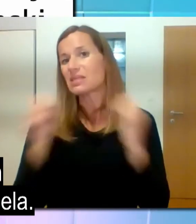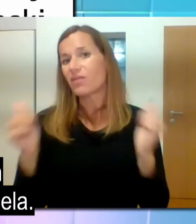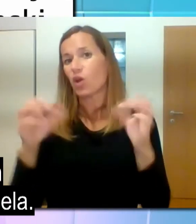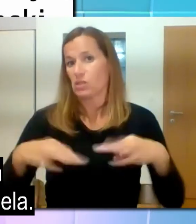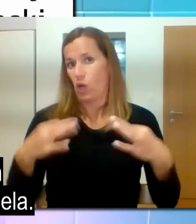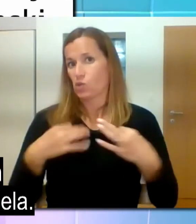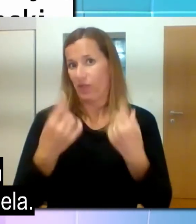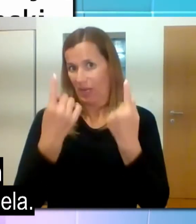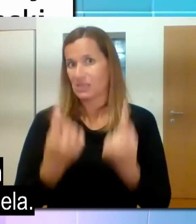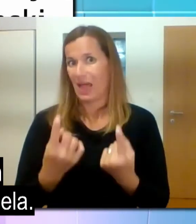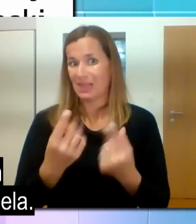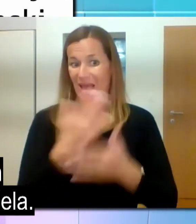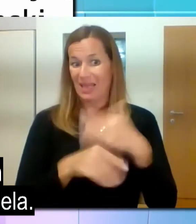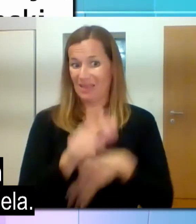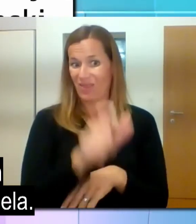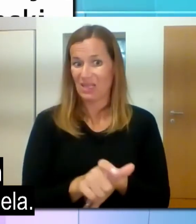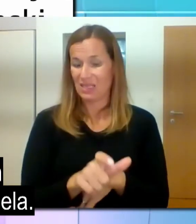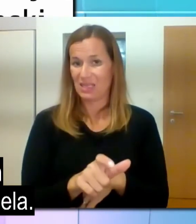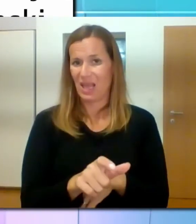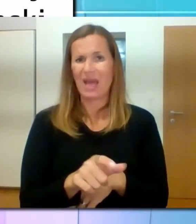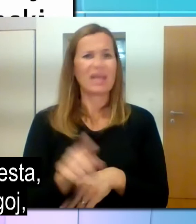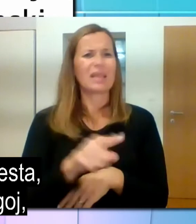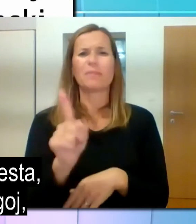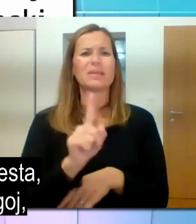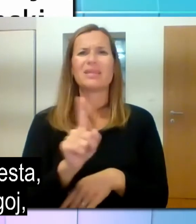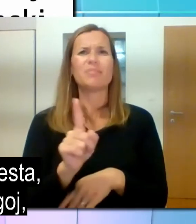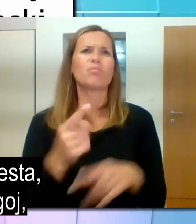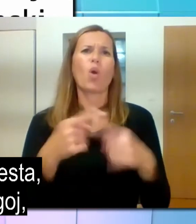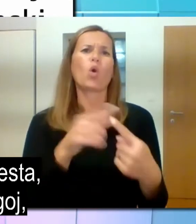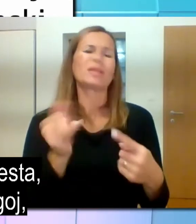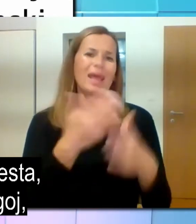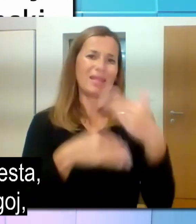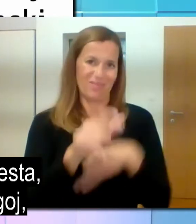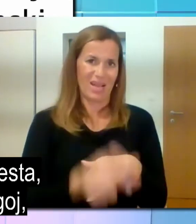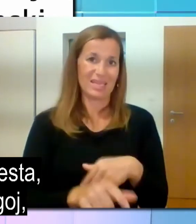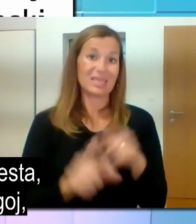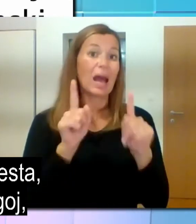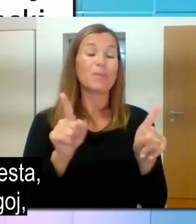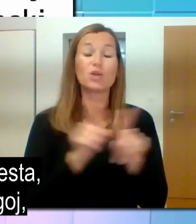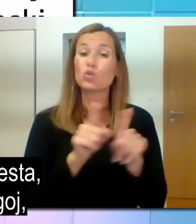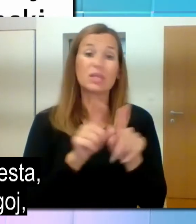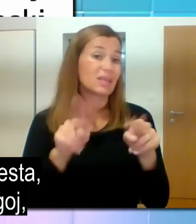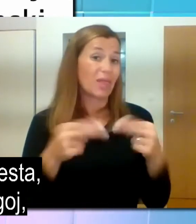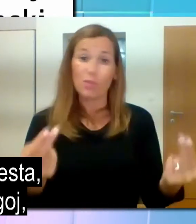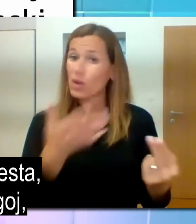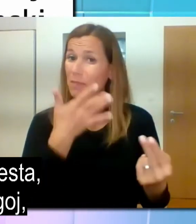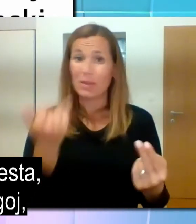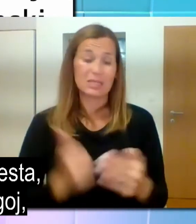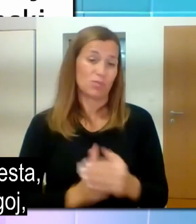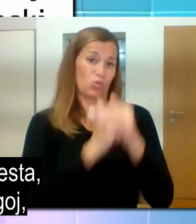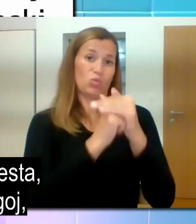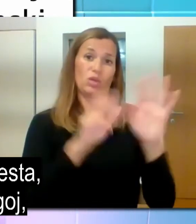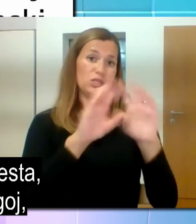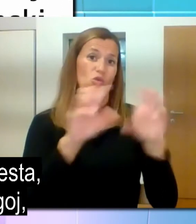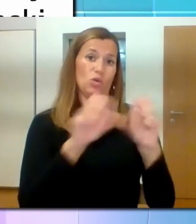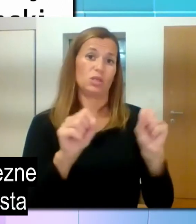brez podpornih storitev opravljati svojega dela in prilagoditev delovnega mesta, ki je pa tudi vezana